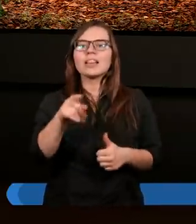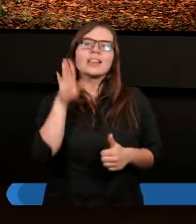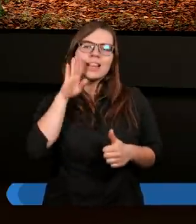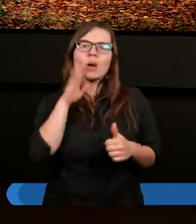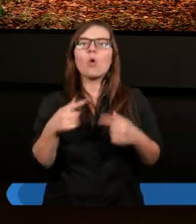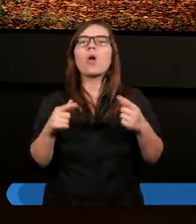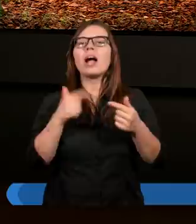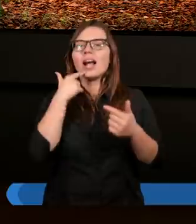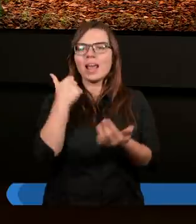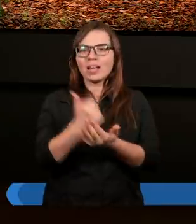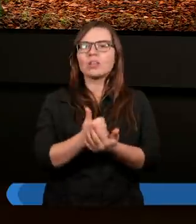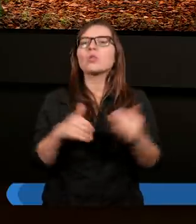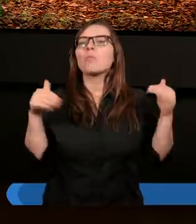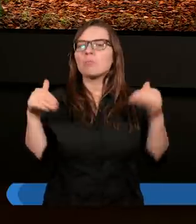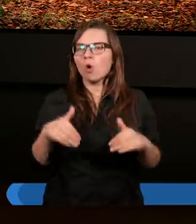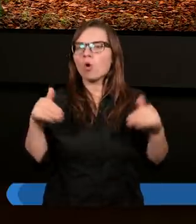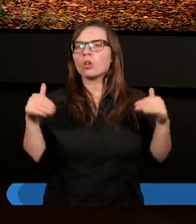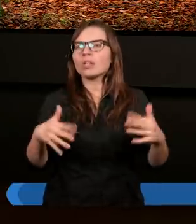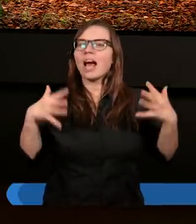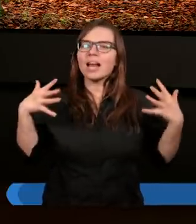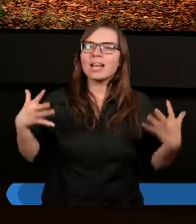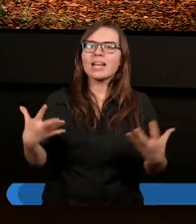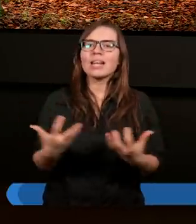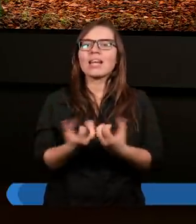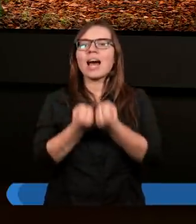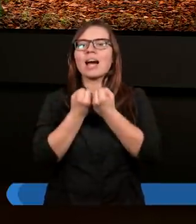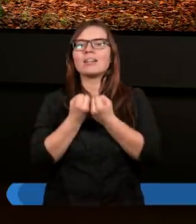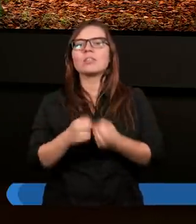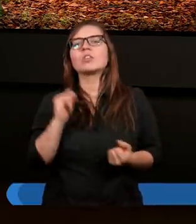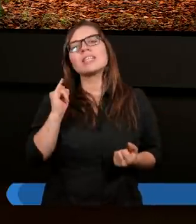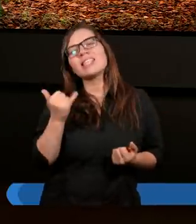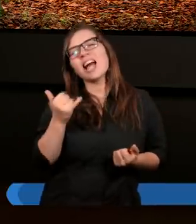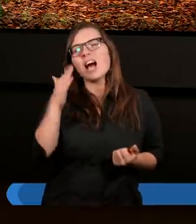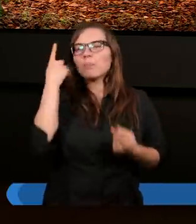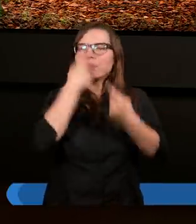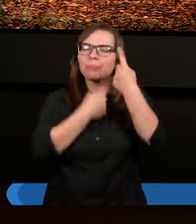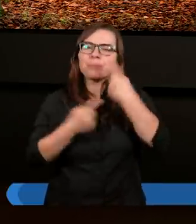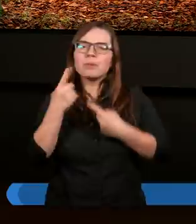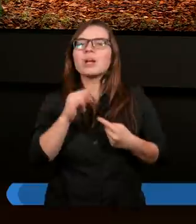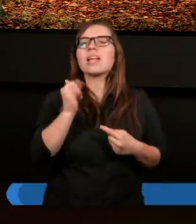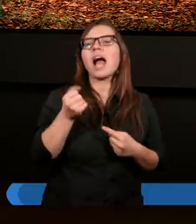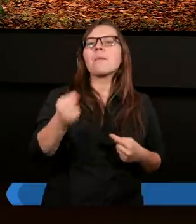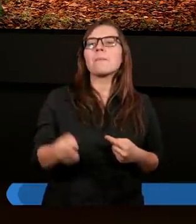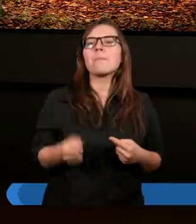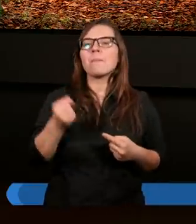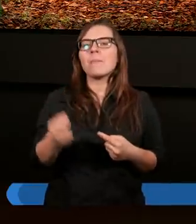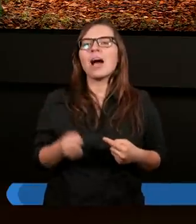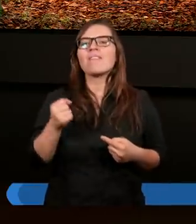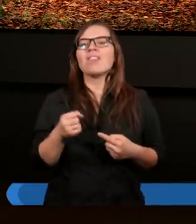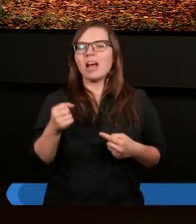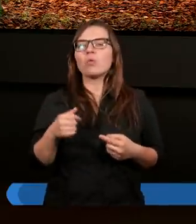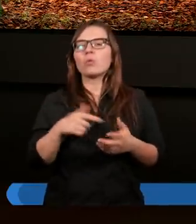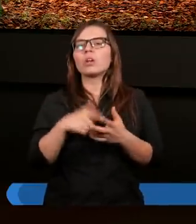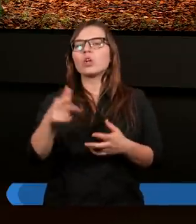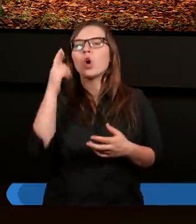listu można znaleźć jakąś myśl, jak Paweł, jak apostoł